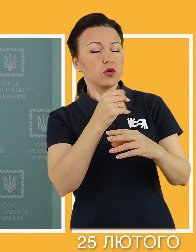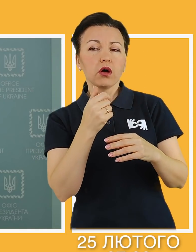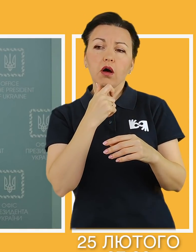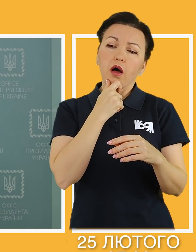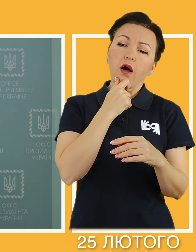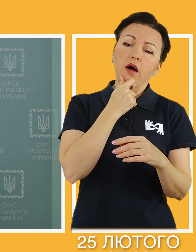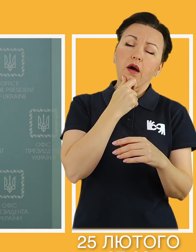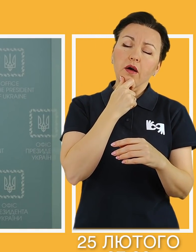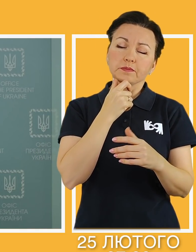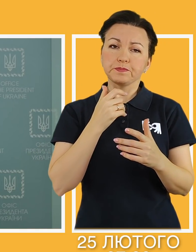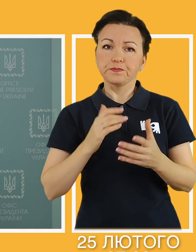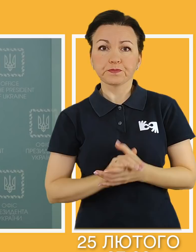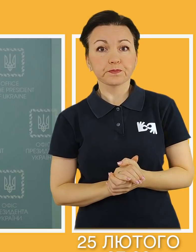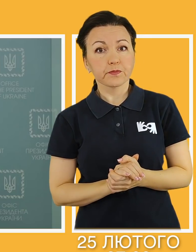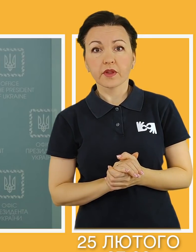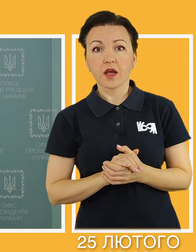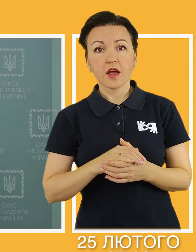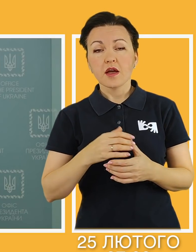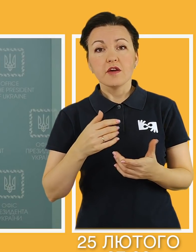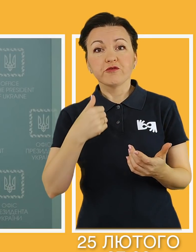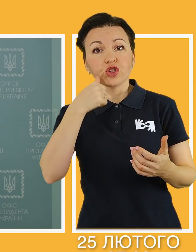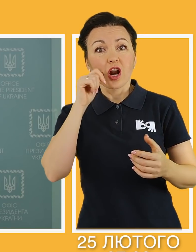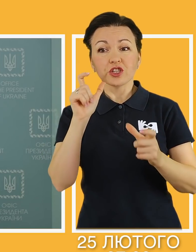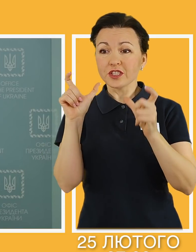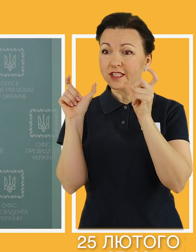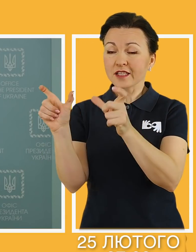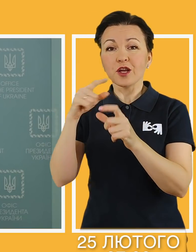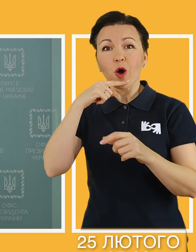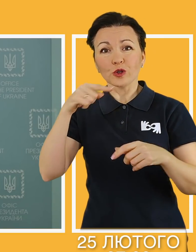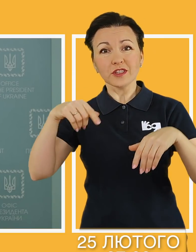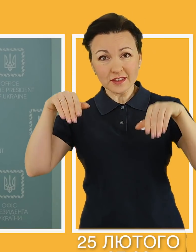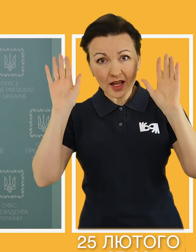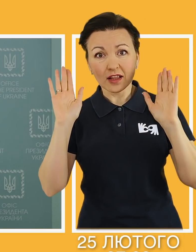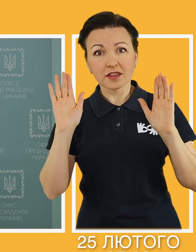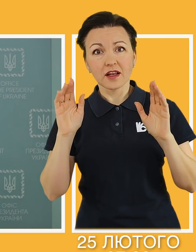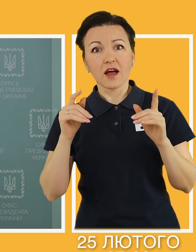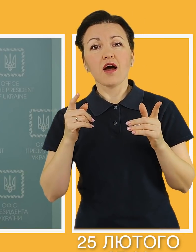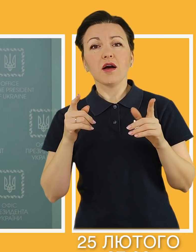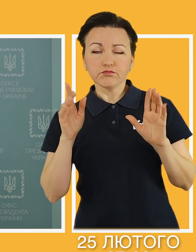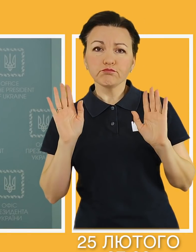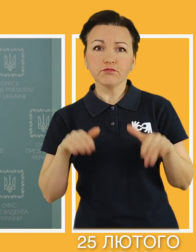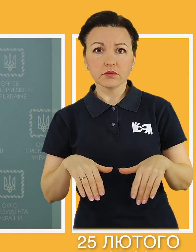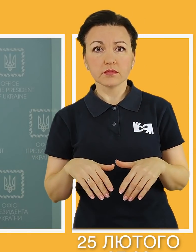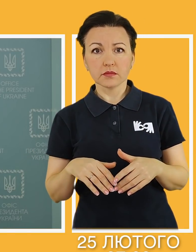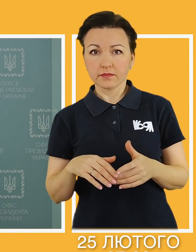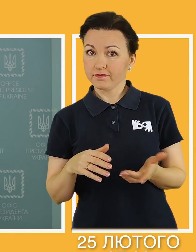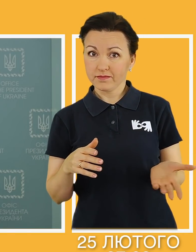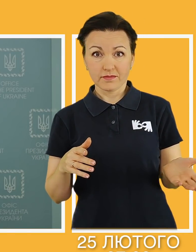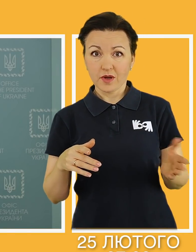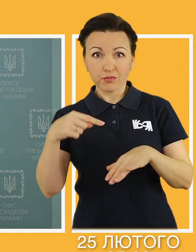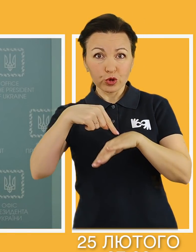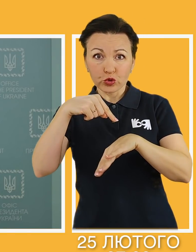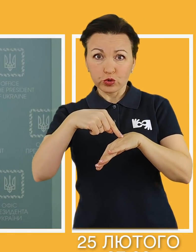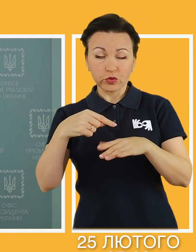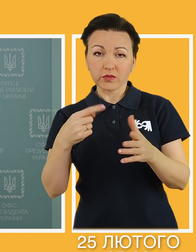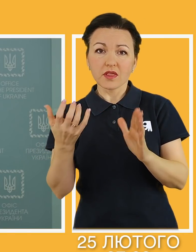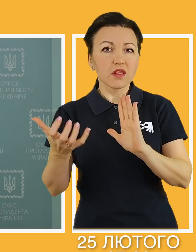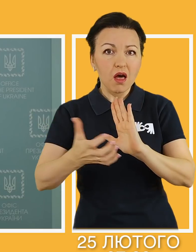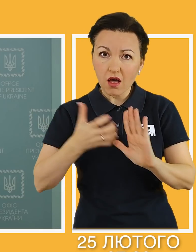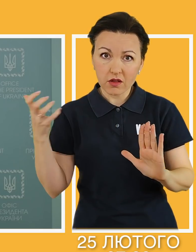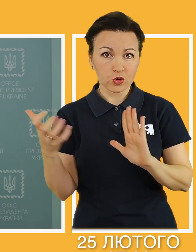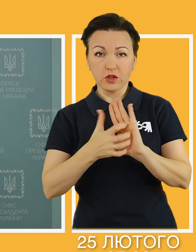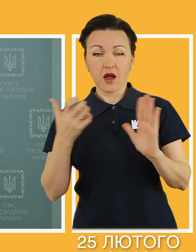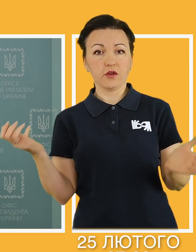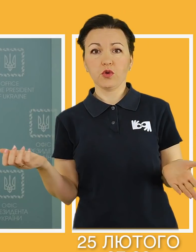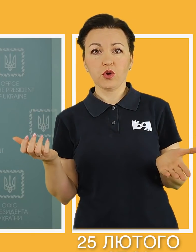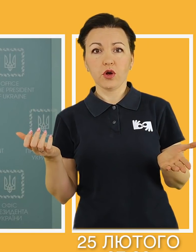здалеку. Чи переконали Росії? Вчорашні санкції. Ми чуємо у своєму небі і бачимо на своїй землі, що